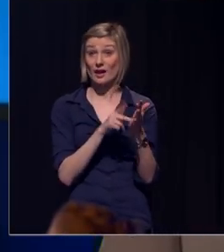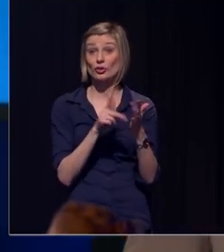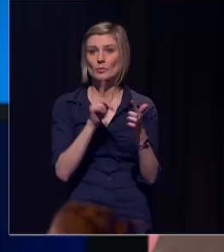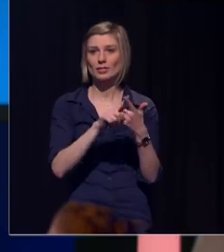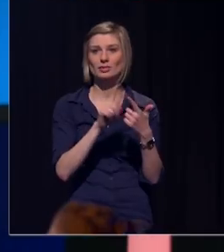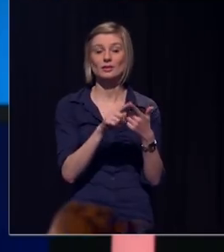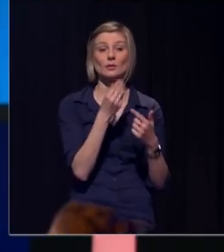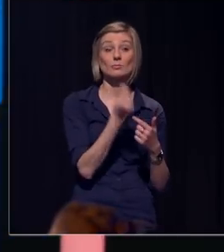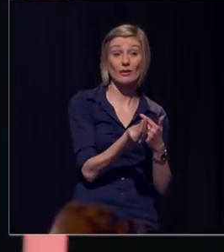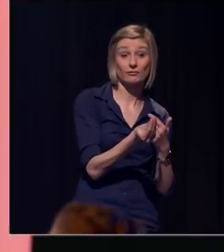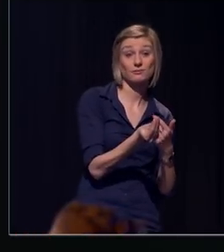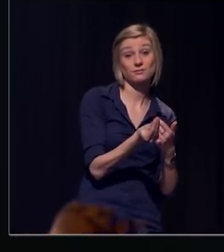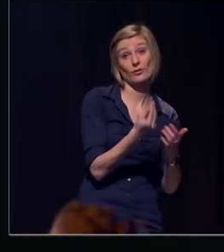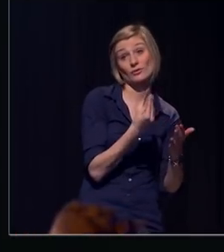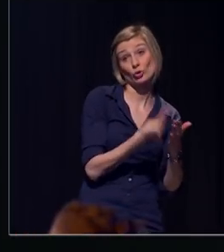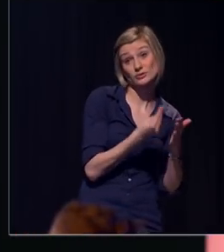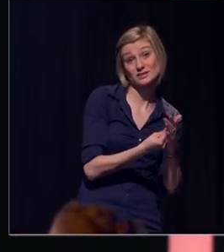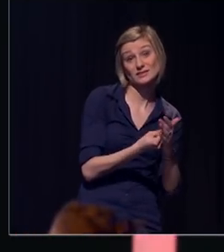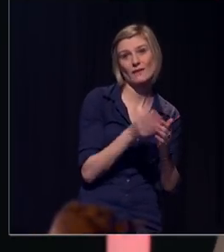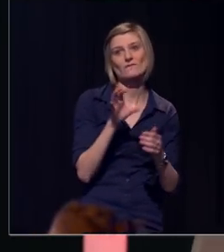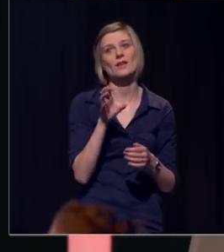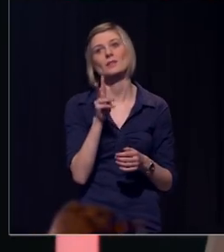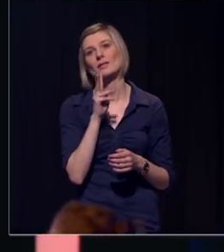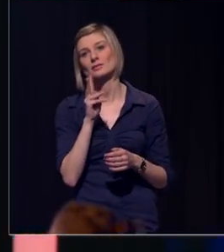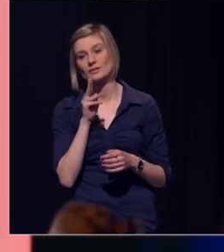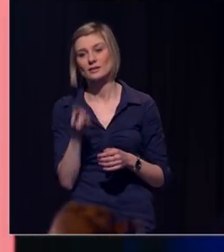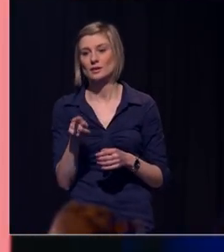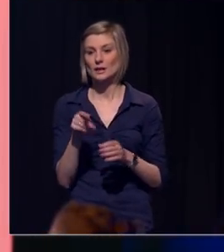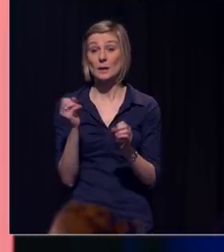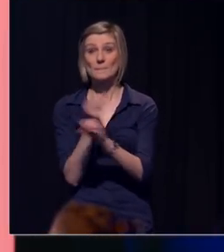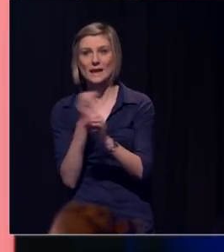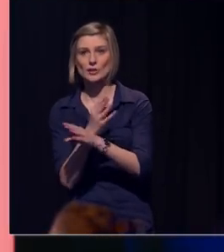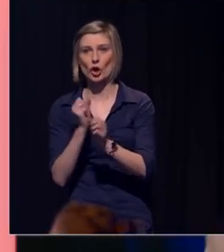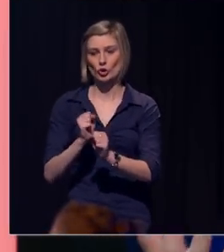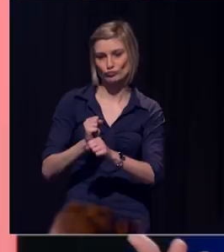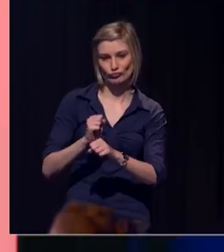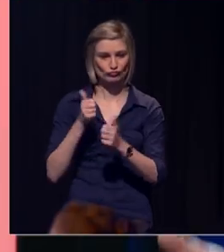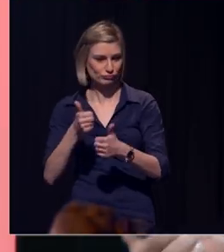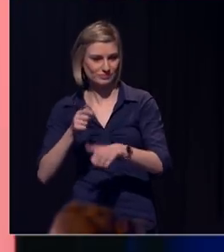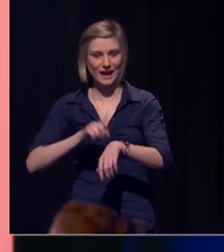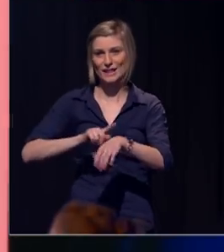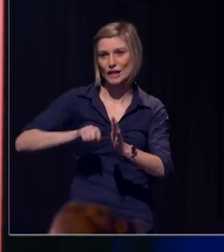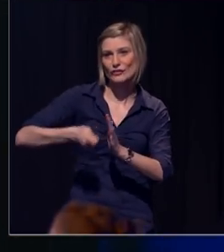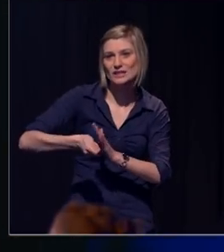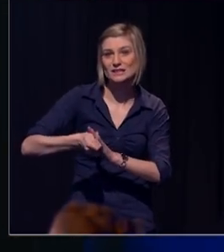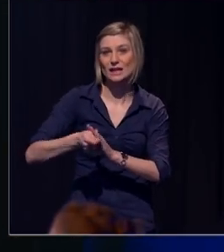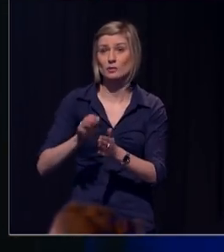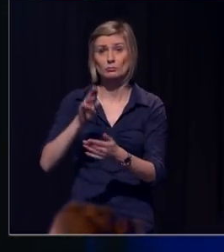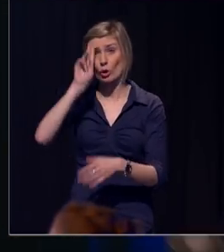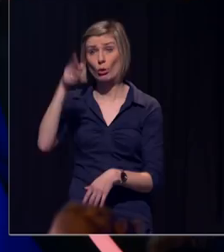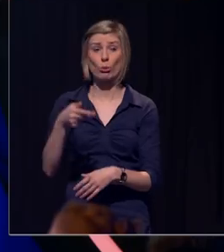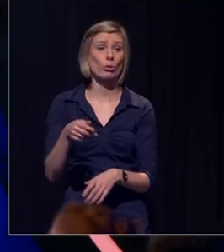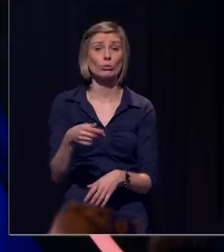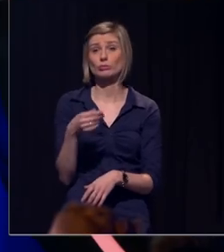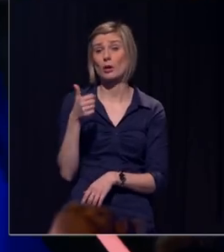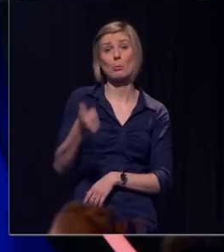baden. Mediagebruik is een prima tijdsinvestering. We moeten eigenlijk heel weinig investeren. Eén druk op de knop volstaat